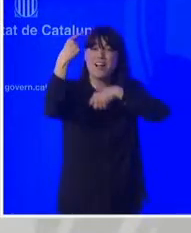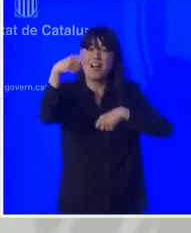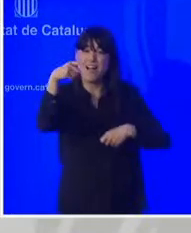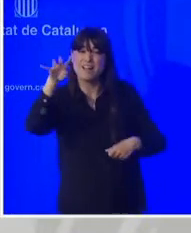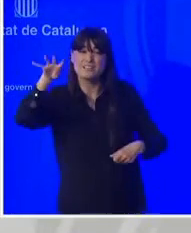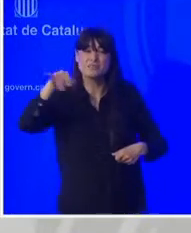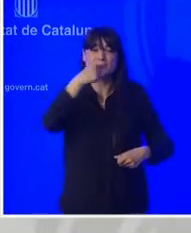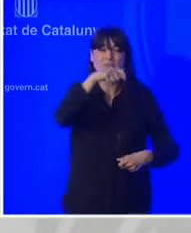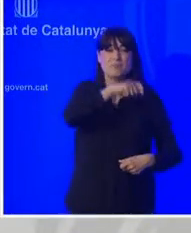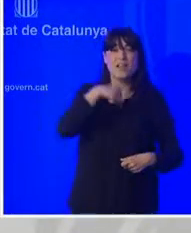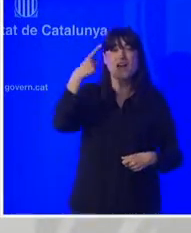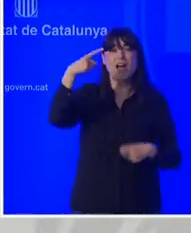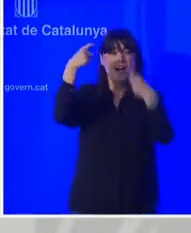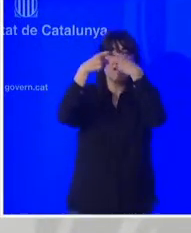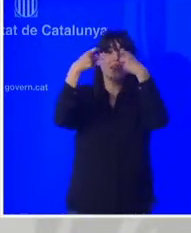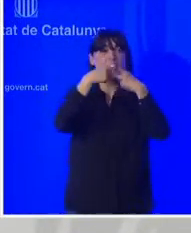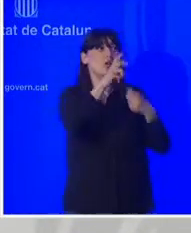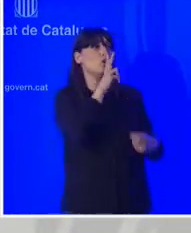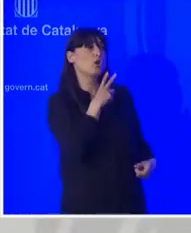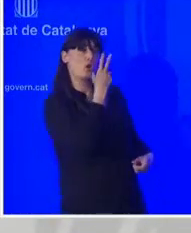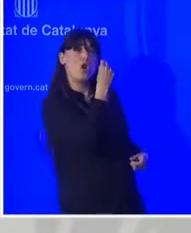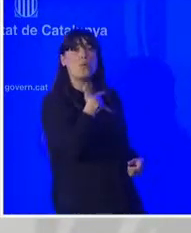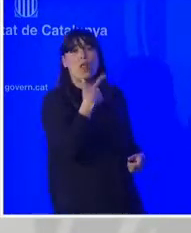entre Catalunya i l'estat espanyol.